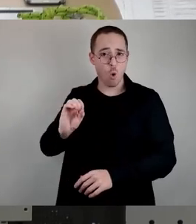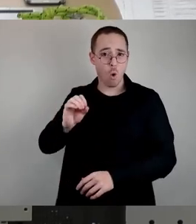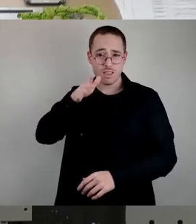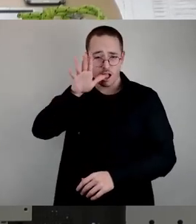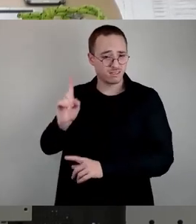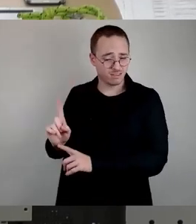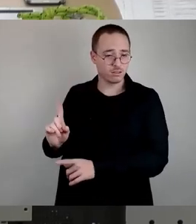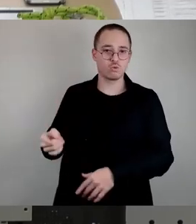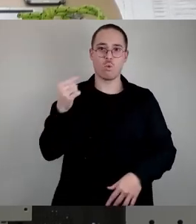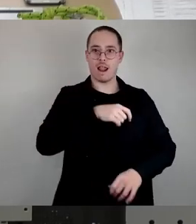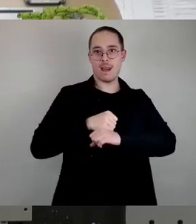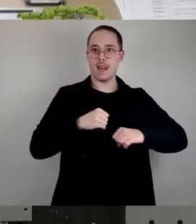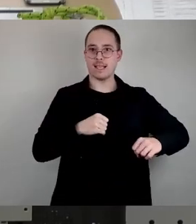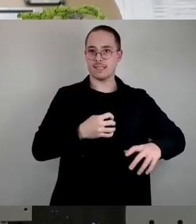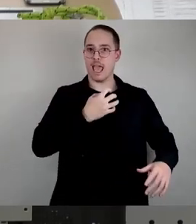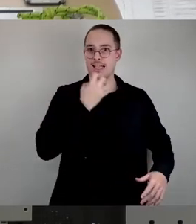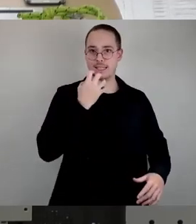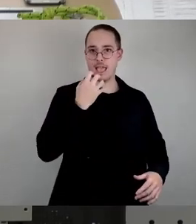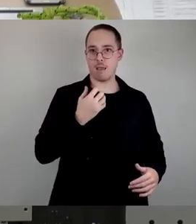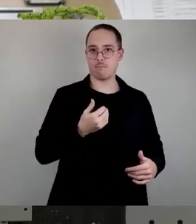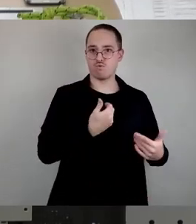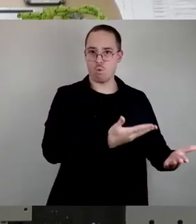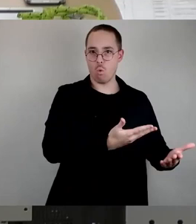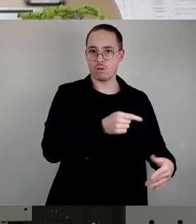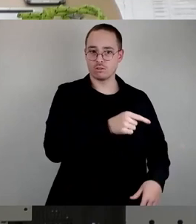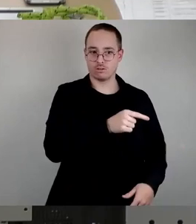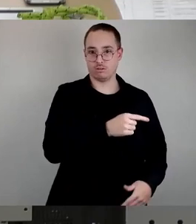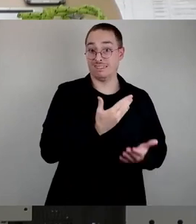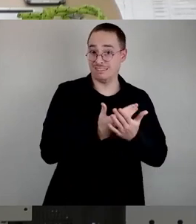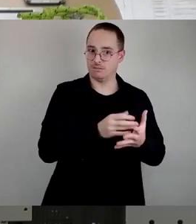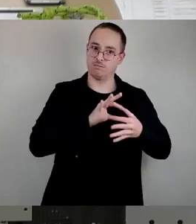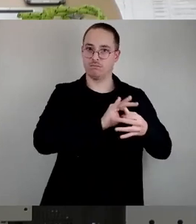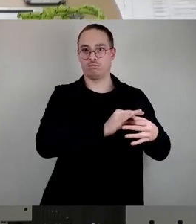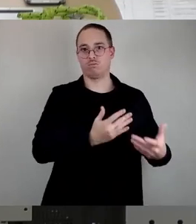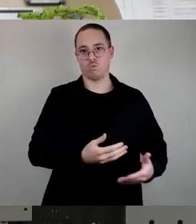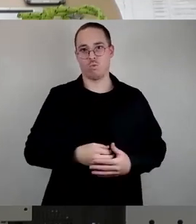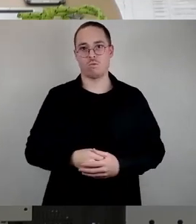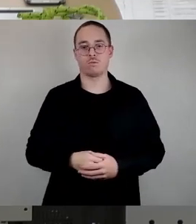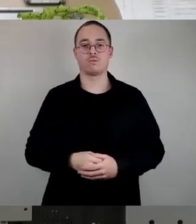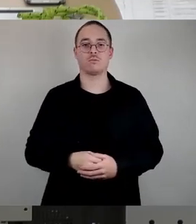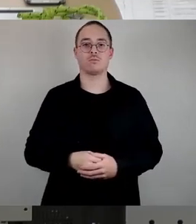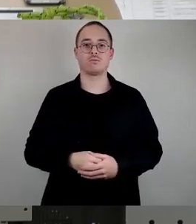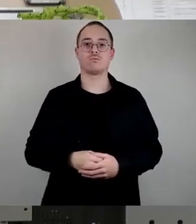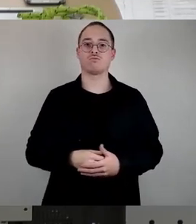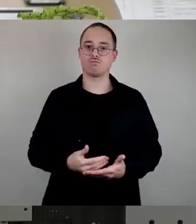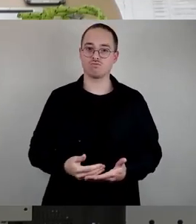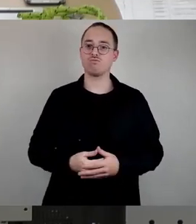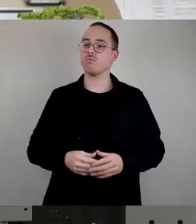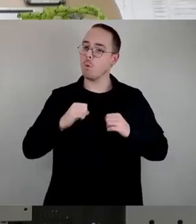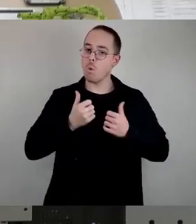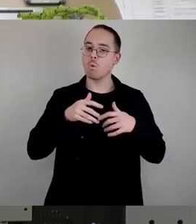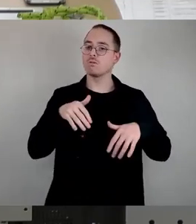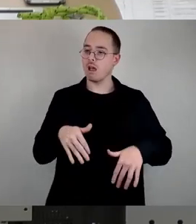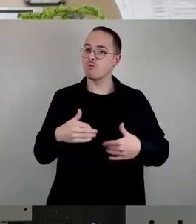Dankenswerterweise haben nun die Grünen diese Aktuelle Stunde beantragt, und sie kommt gerade zur rechten Zeit. Es wäre allerdings von Vorteil, wenn